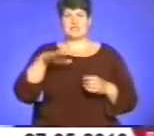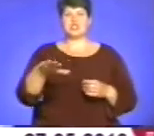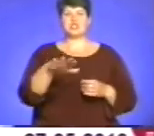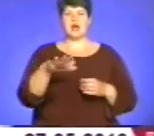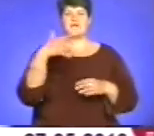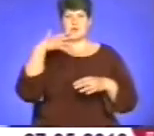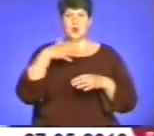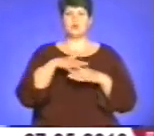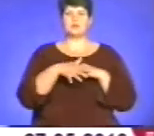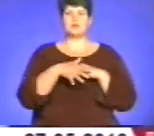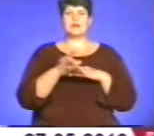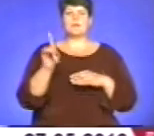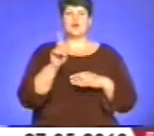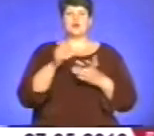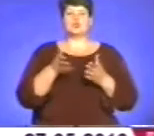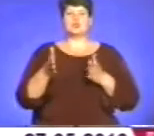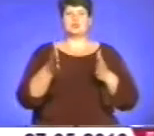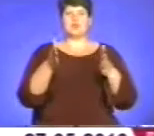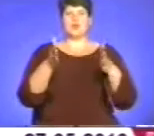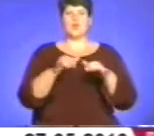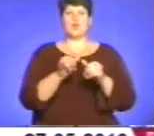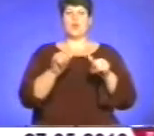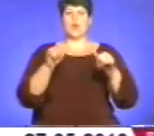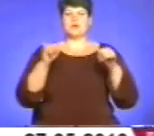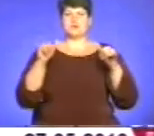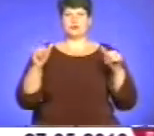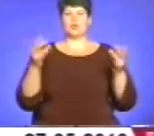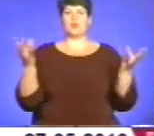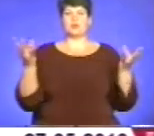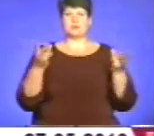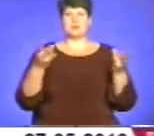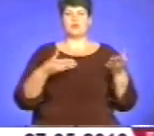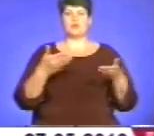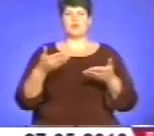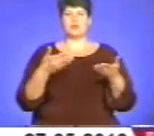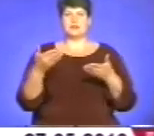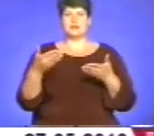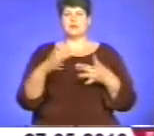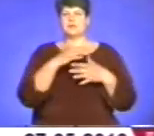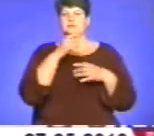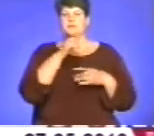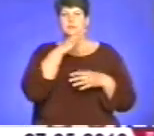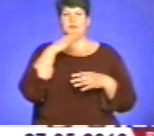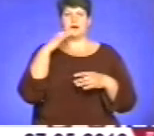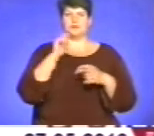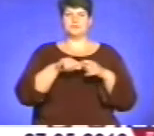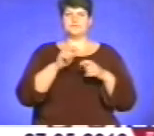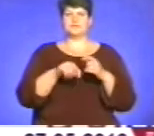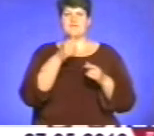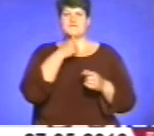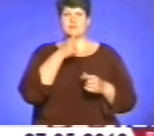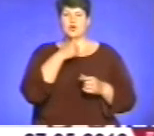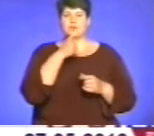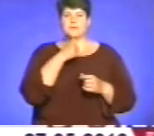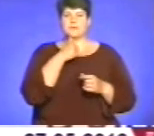розуміємо, що на шляху розвитку потрібно пройти всі випробування. На літературно-мистецьке